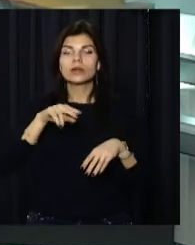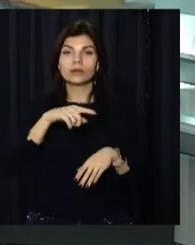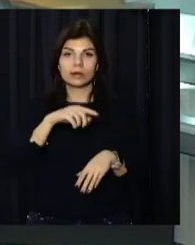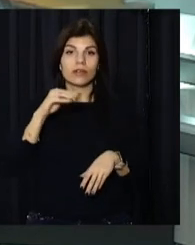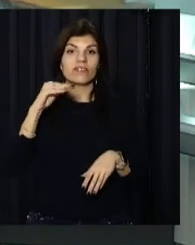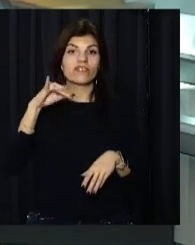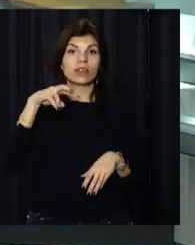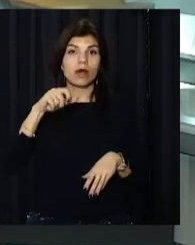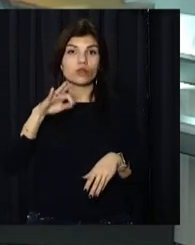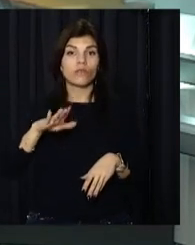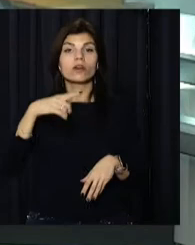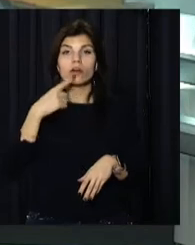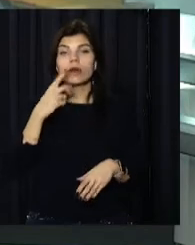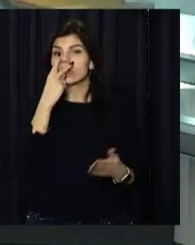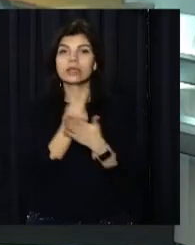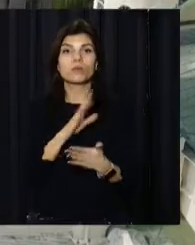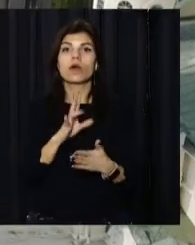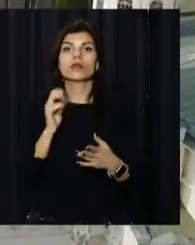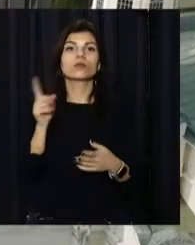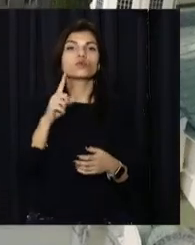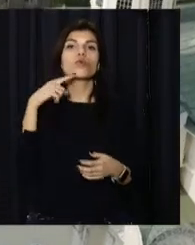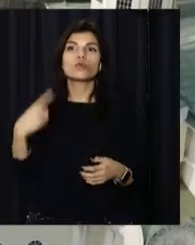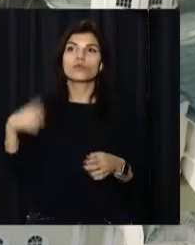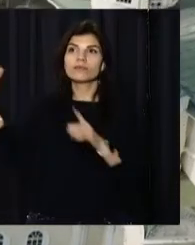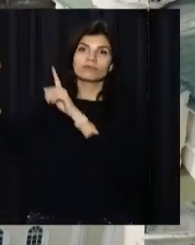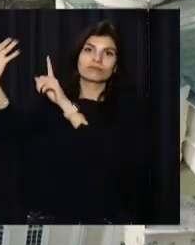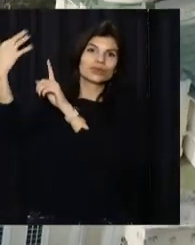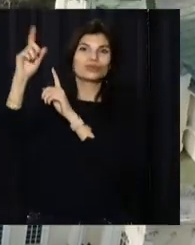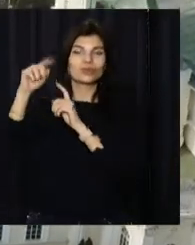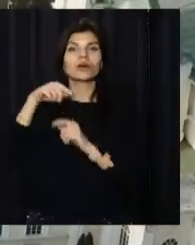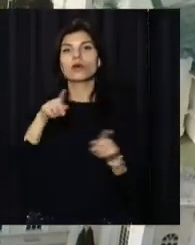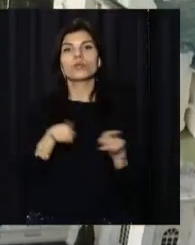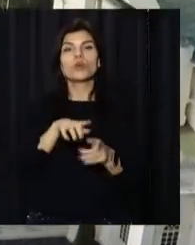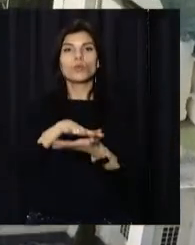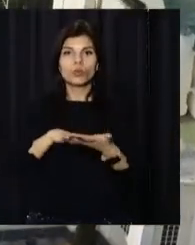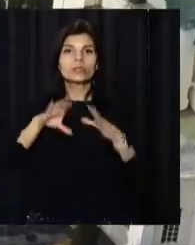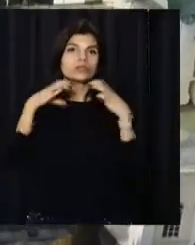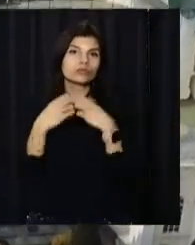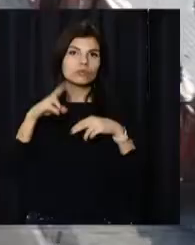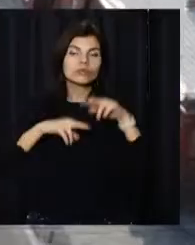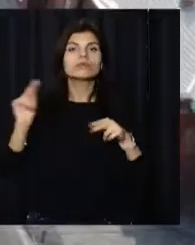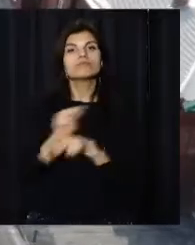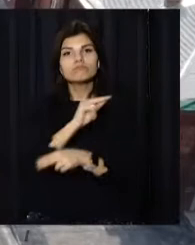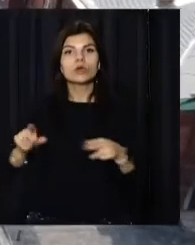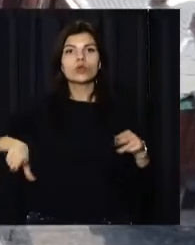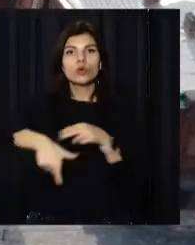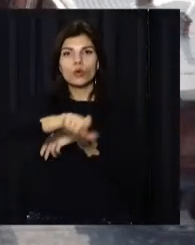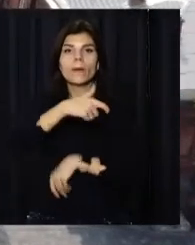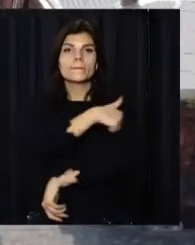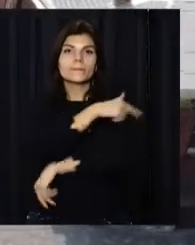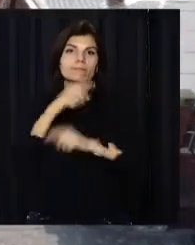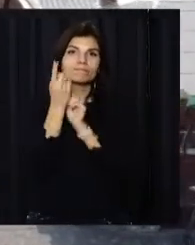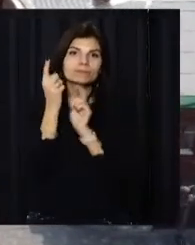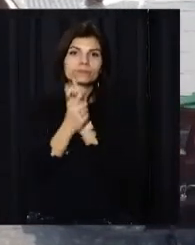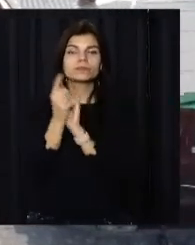Борис Філатов. Дніпро, не дивлячись на вторгнення Росія, продовжує жити, будувати стадіони, ремонтувати дороги та медзаклади,